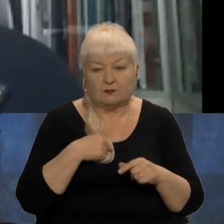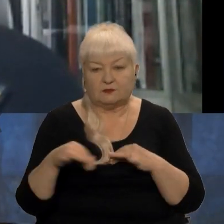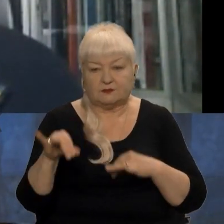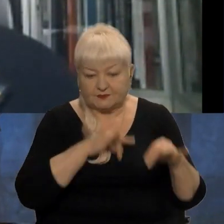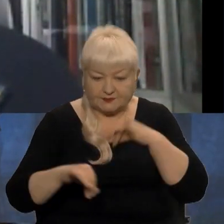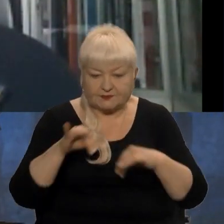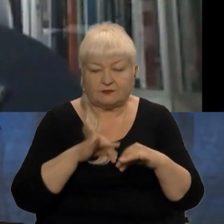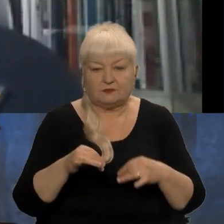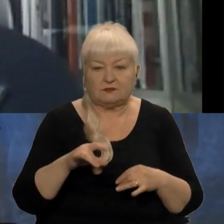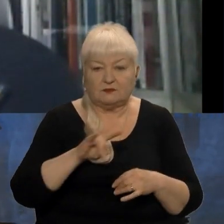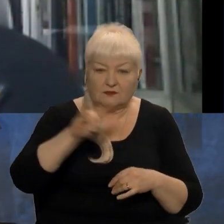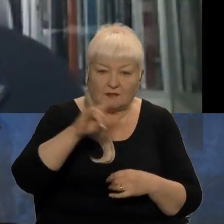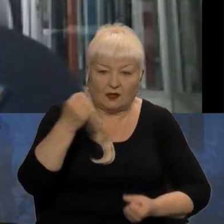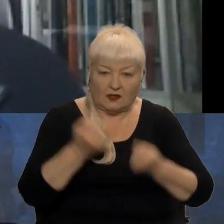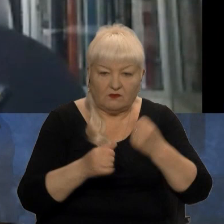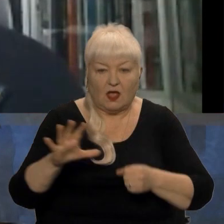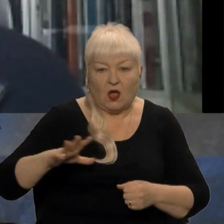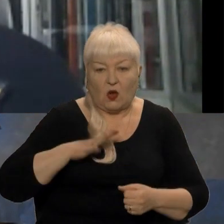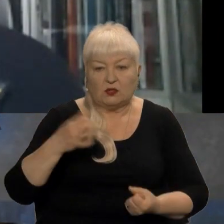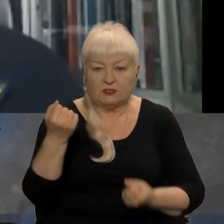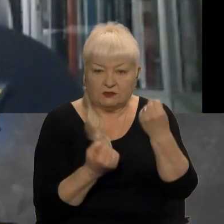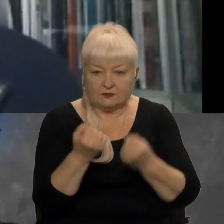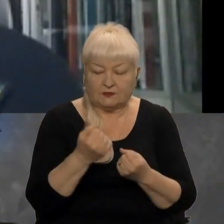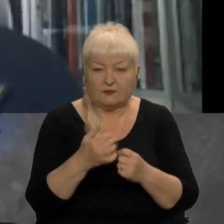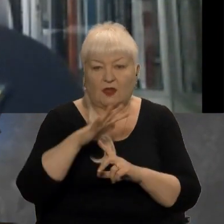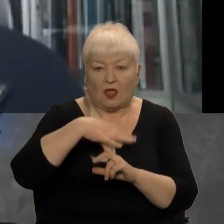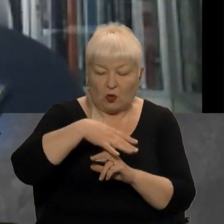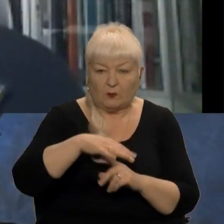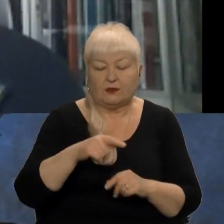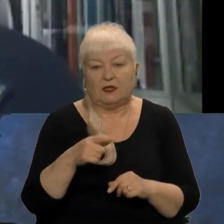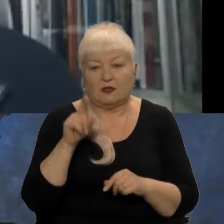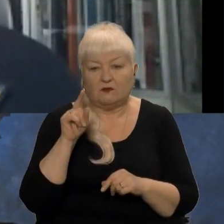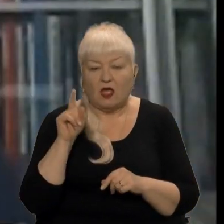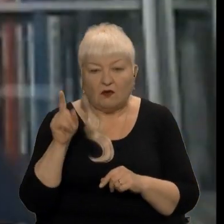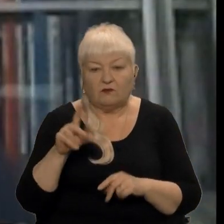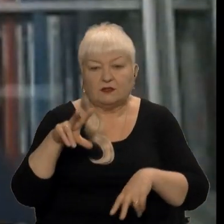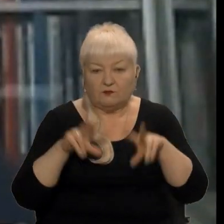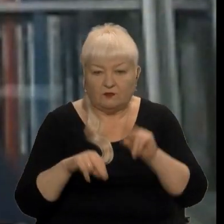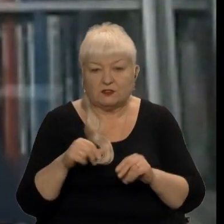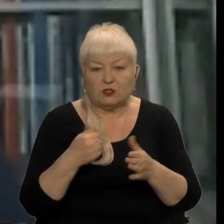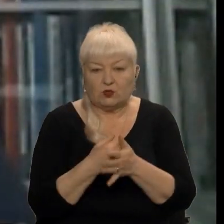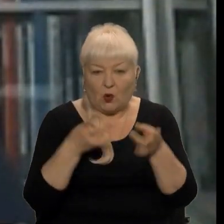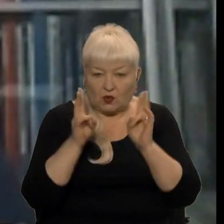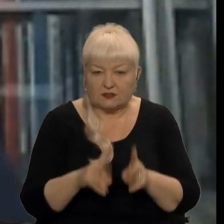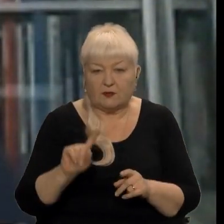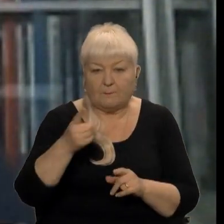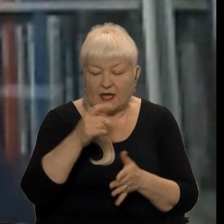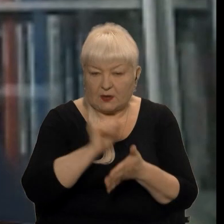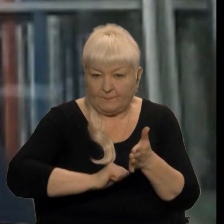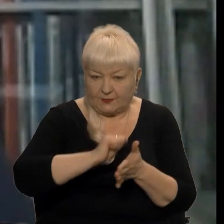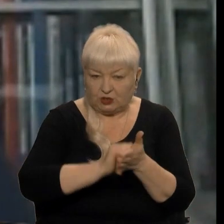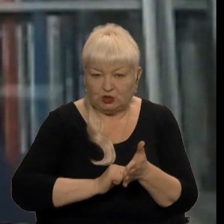авіаторами, з колишніми льотчиками гелікоптерів. І вони вважають, що першопричиною